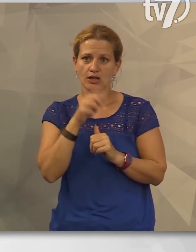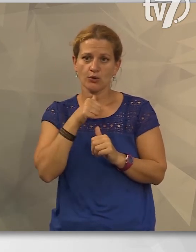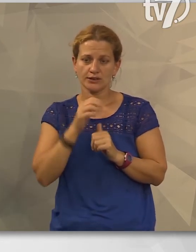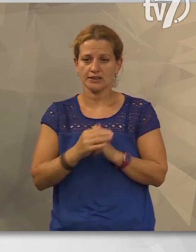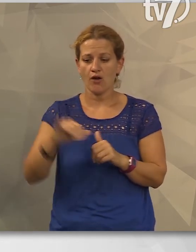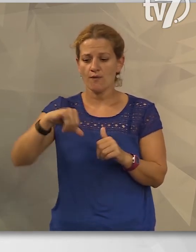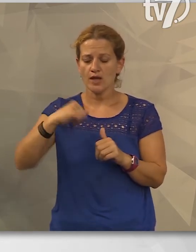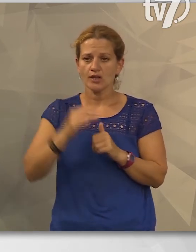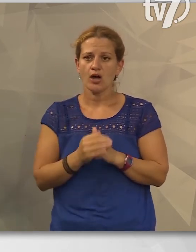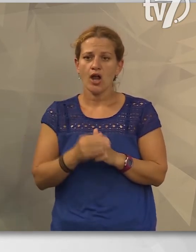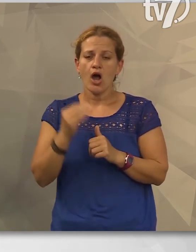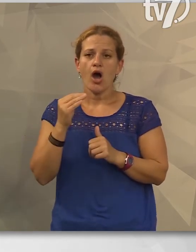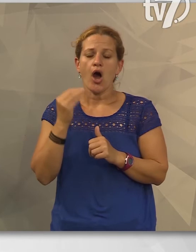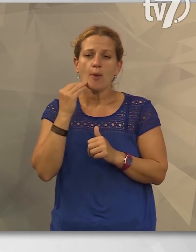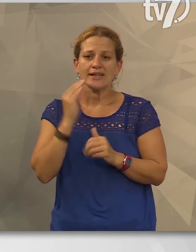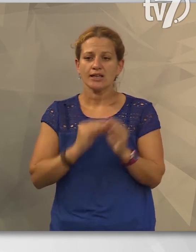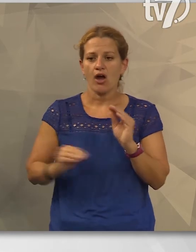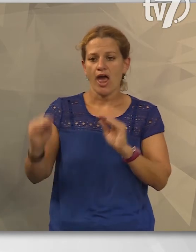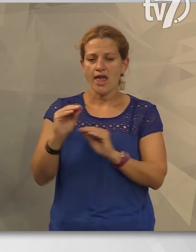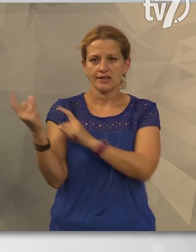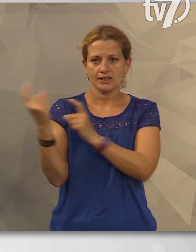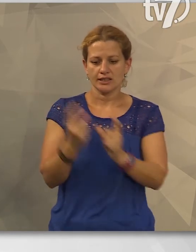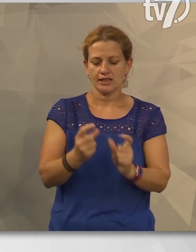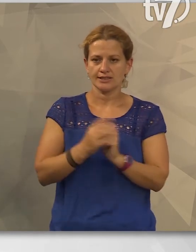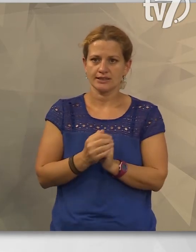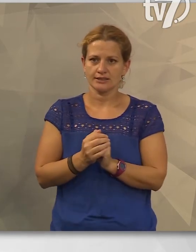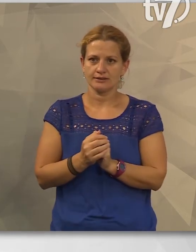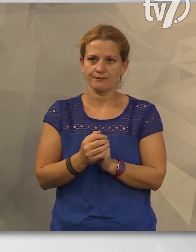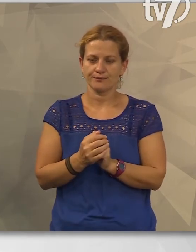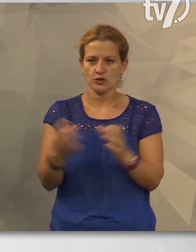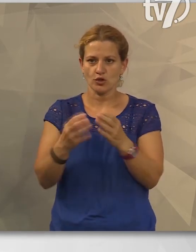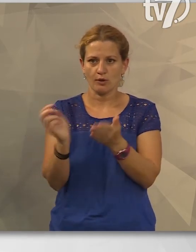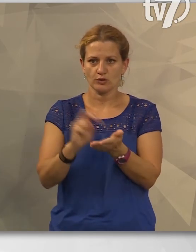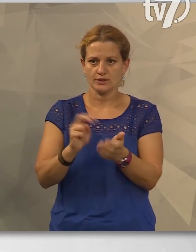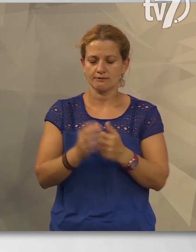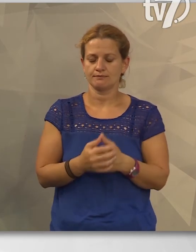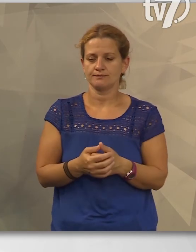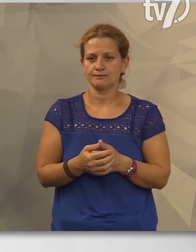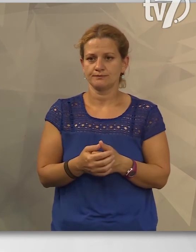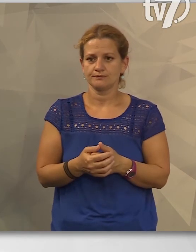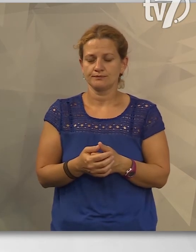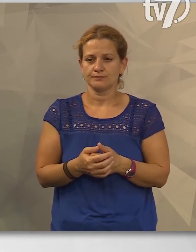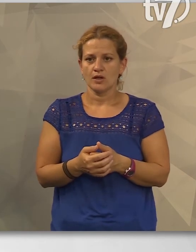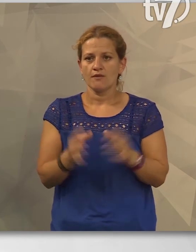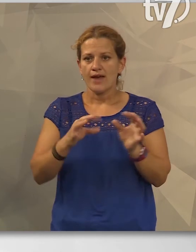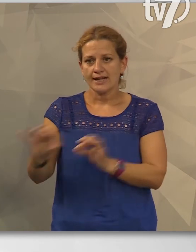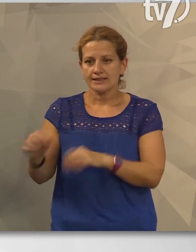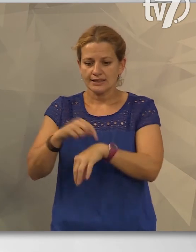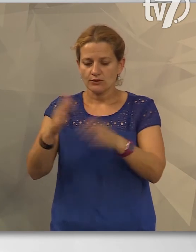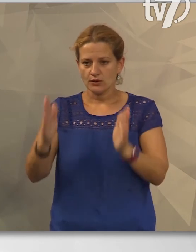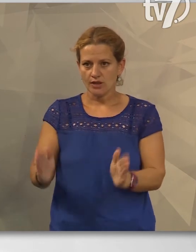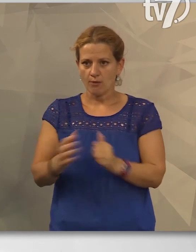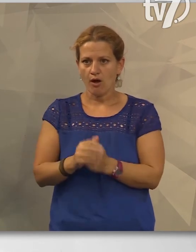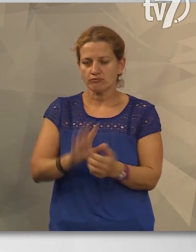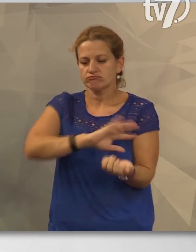a fiatal, amerikai Mökéla Vájthelyére érkezik a Vihasharki Gárdához. Még a felkészülési